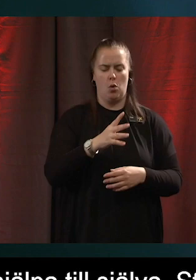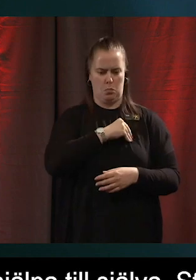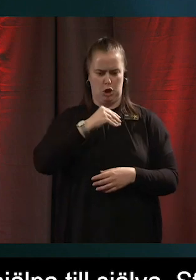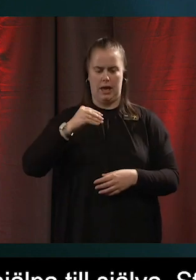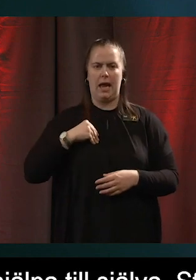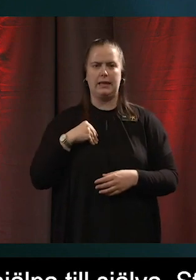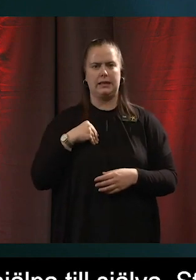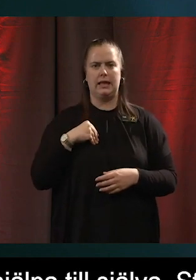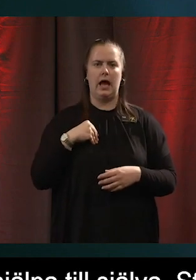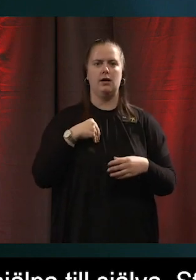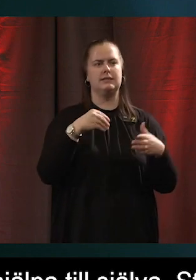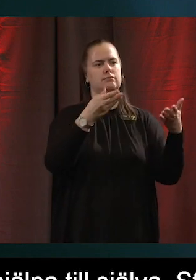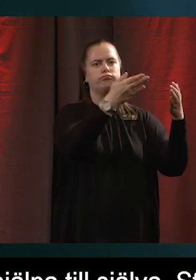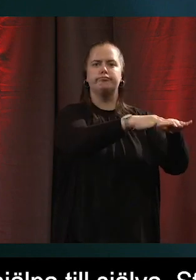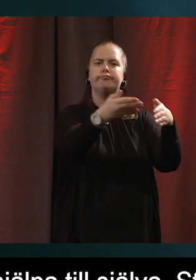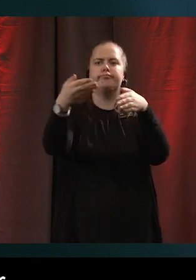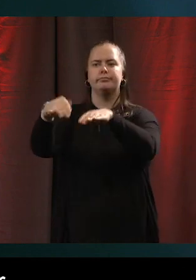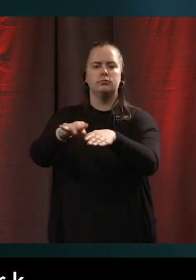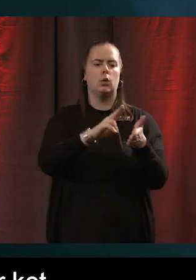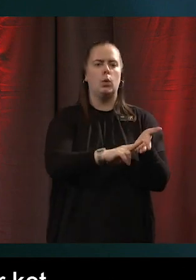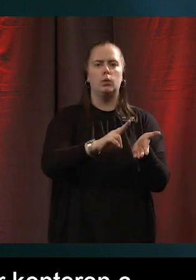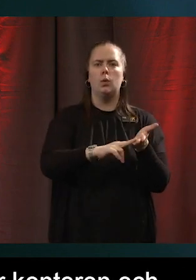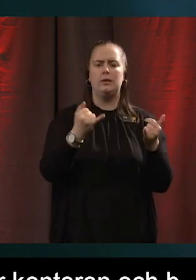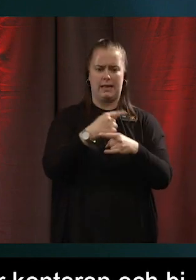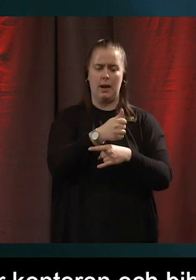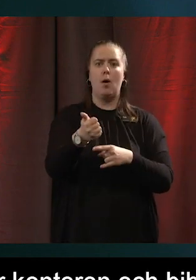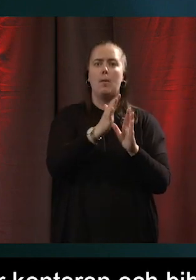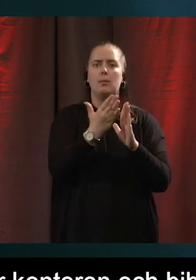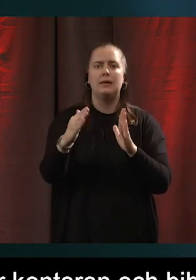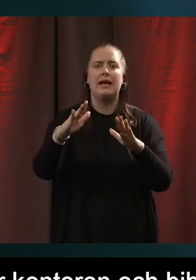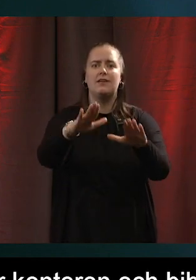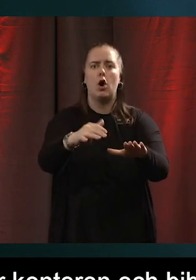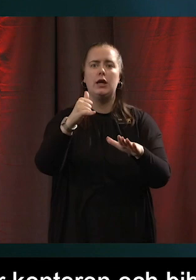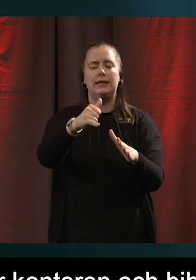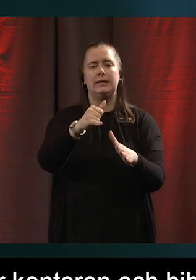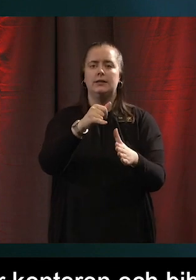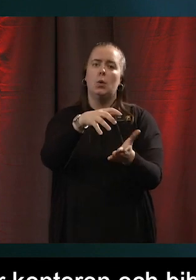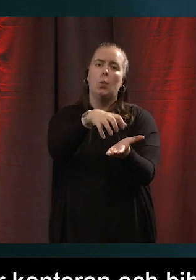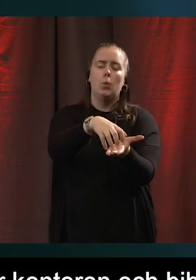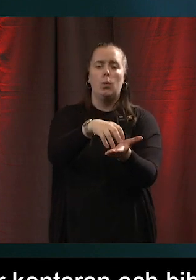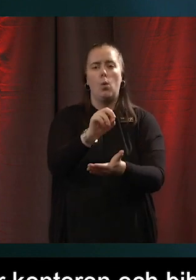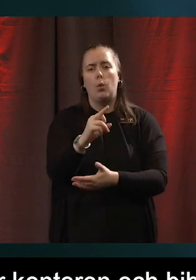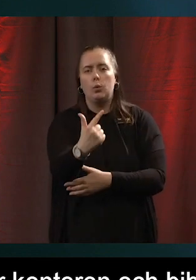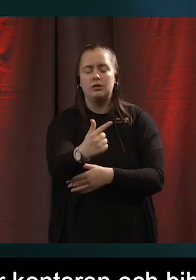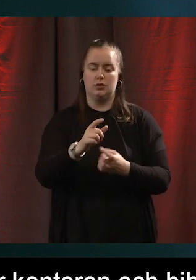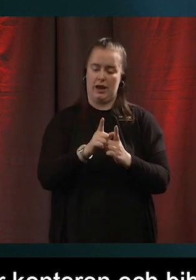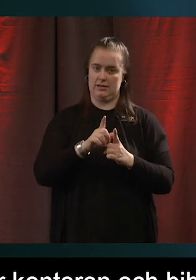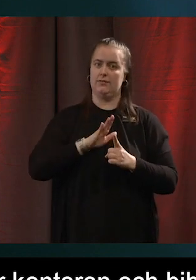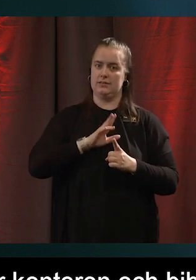stänger sina kontor och så finns bara biblioteket kvar. Så vi har ju flera aktörer i samhället som kanske skulle